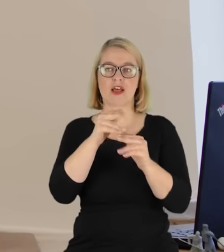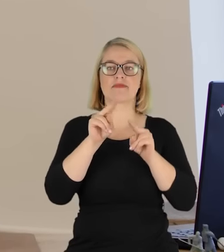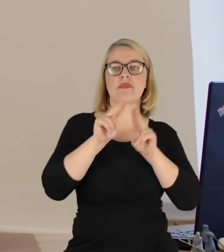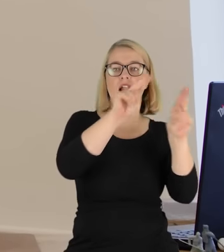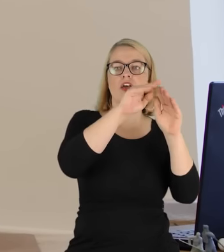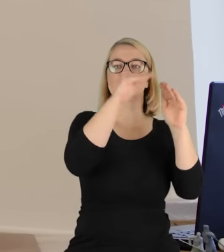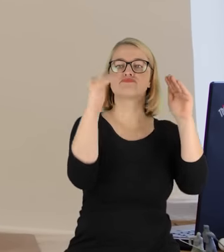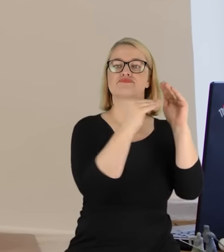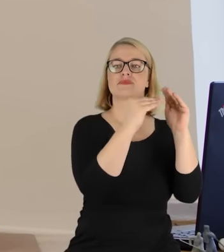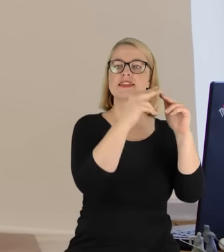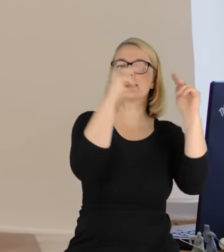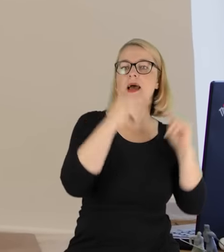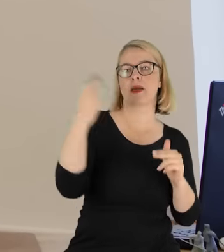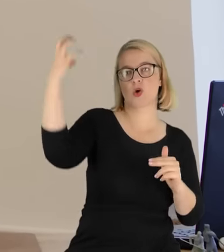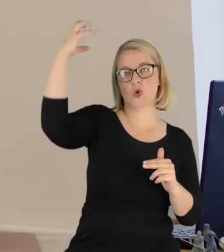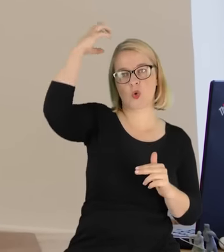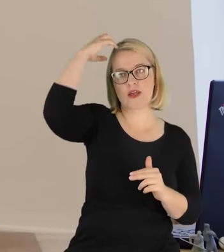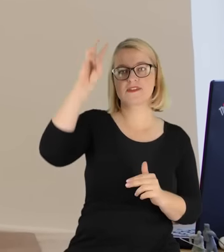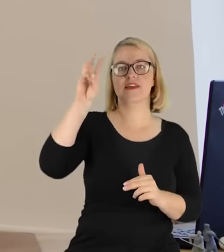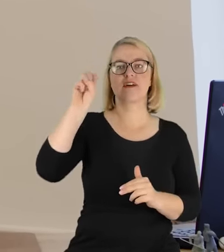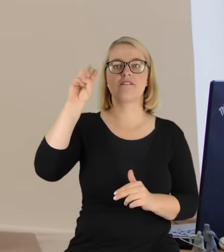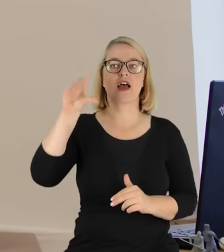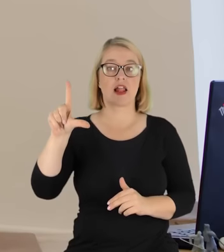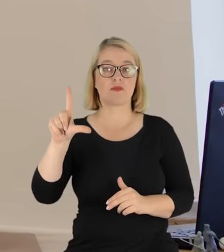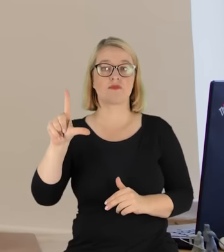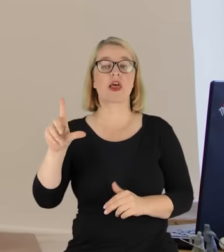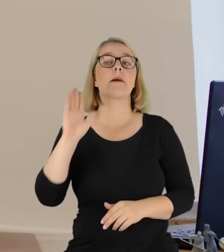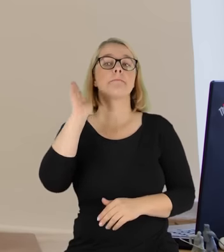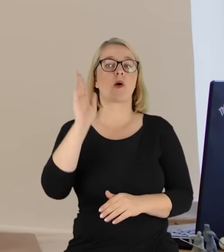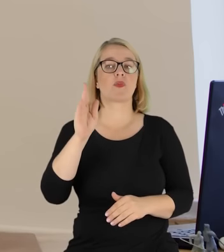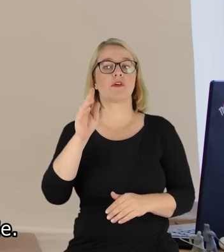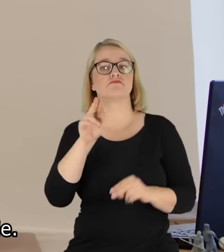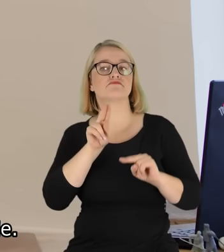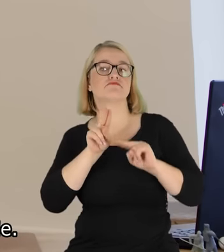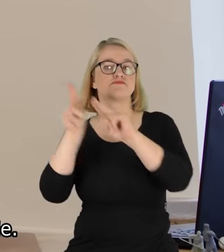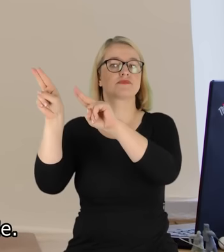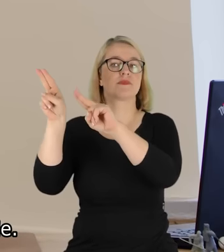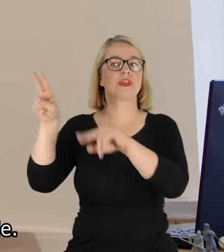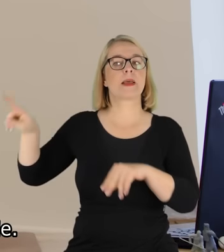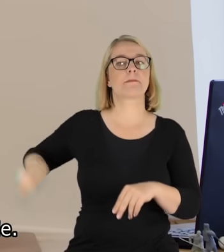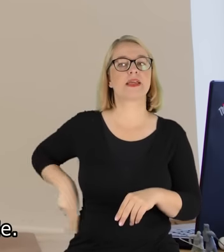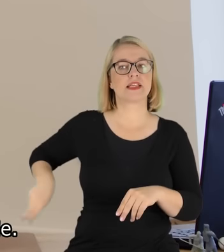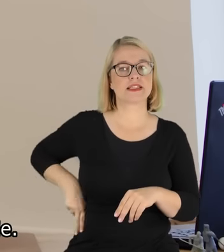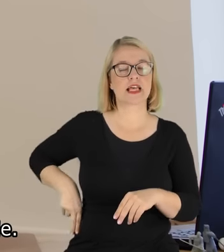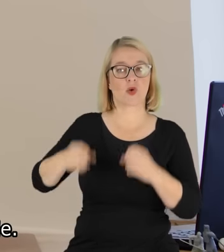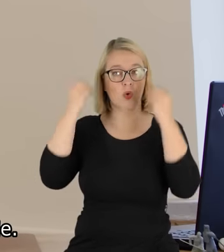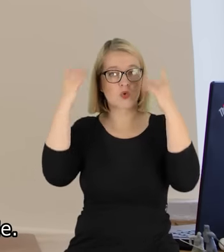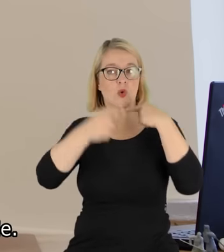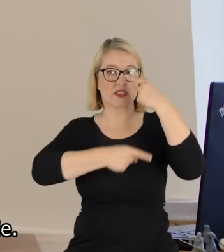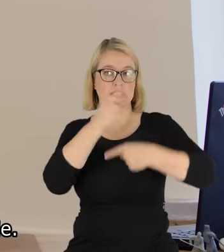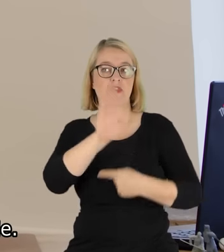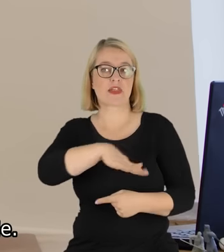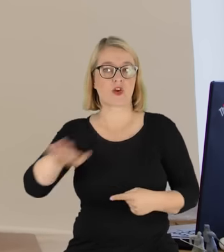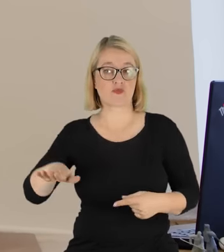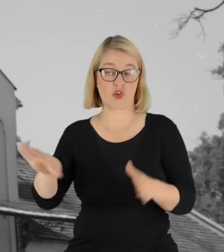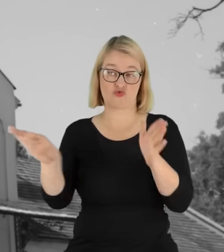a potem już bezpośrednio podlegała i podlega do tej pory Ministerstwu Kultury i Dziedzictwa Narodowego